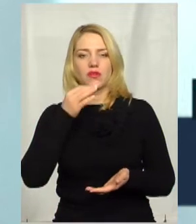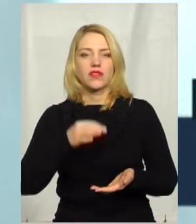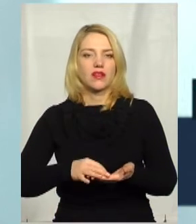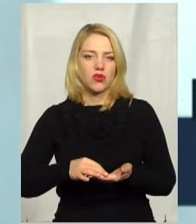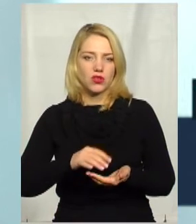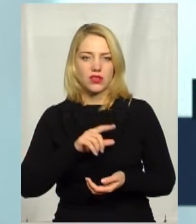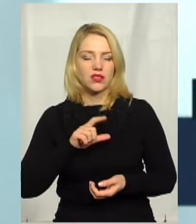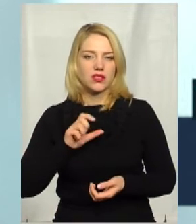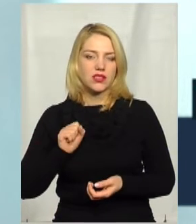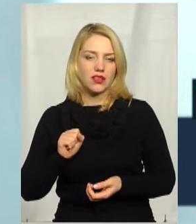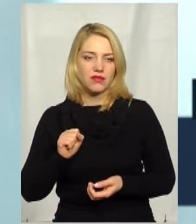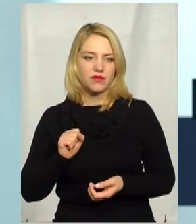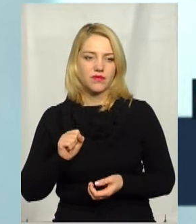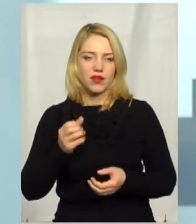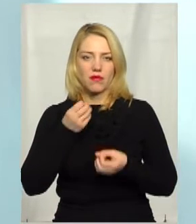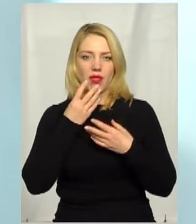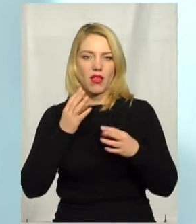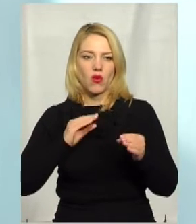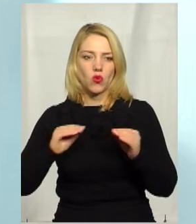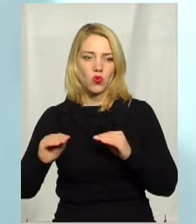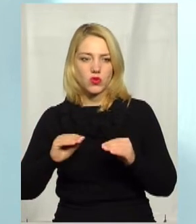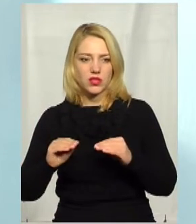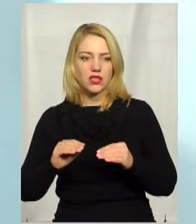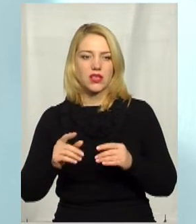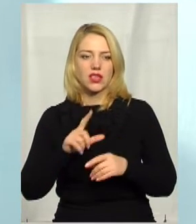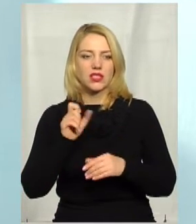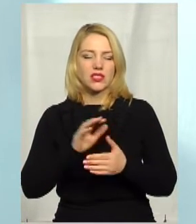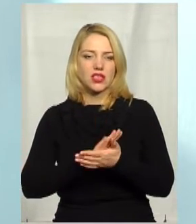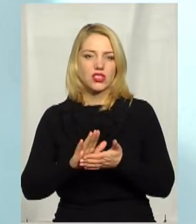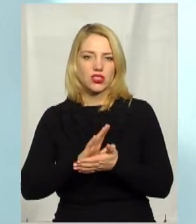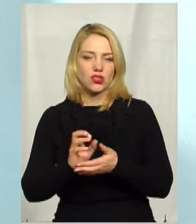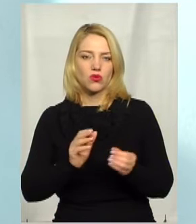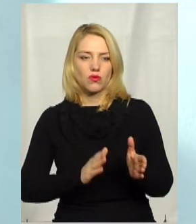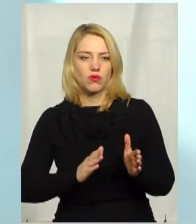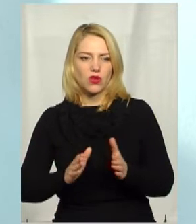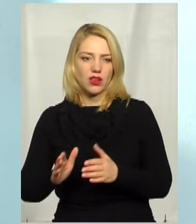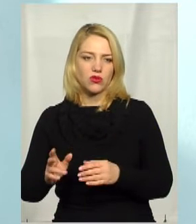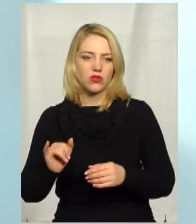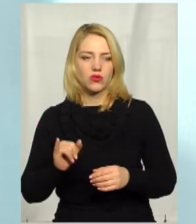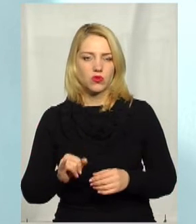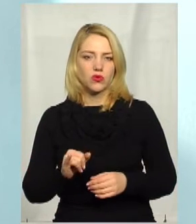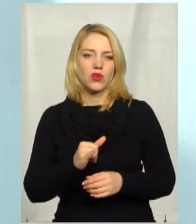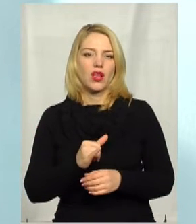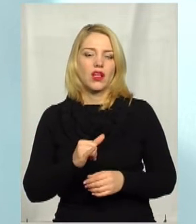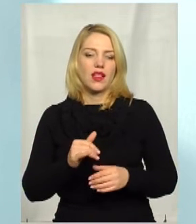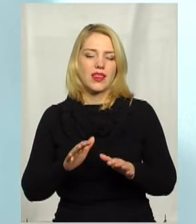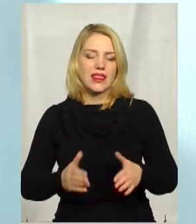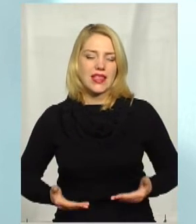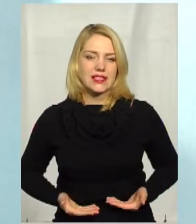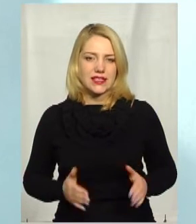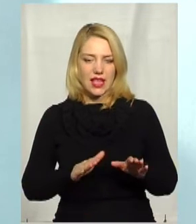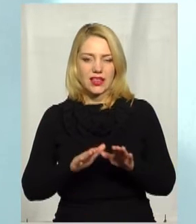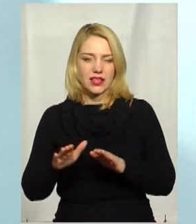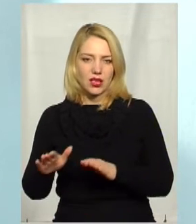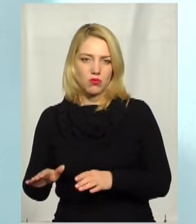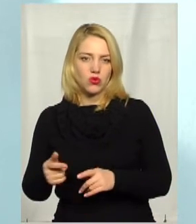благоустрій, чистоту та порядок в населених пунктах. І згідно